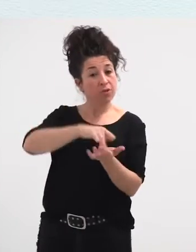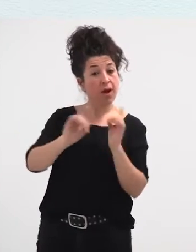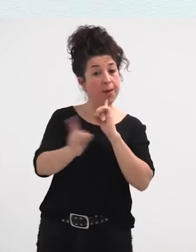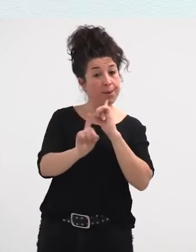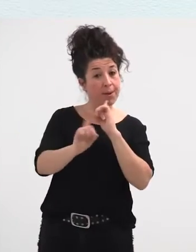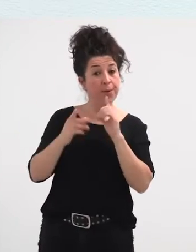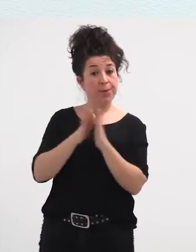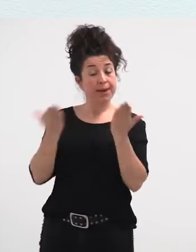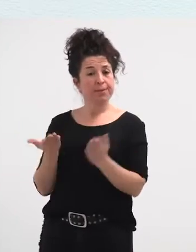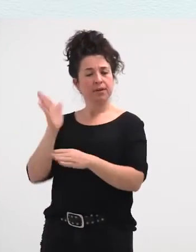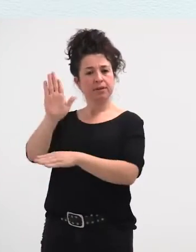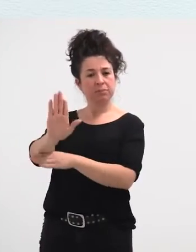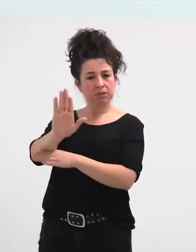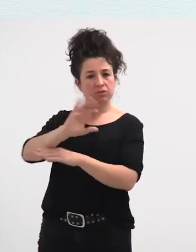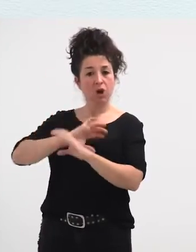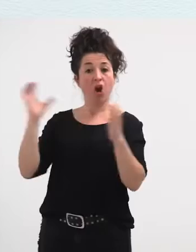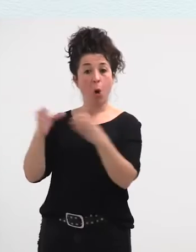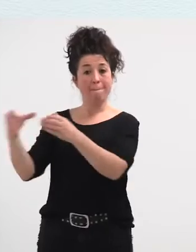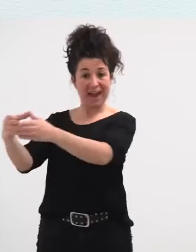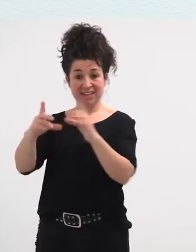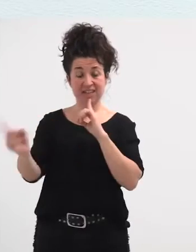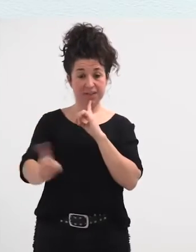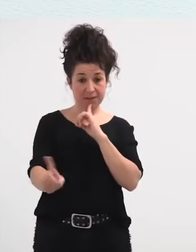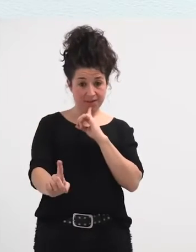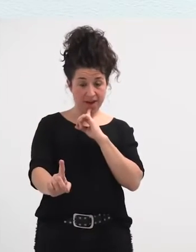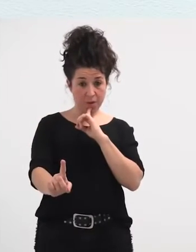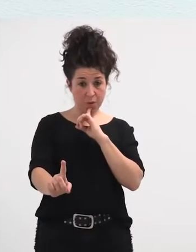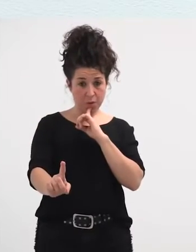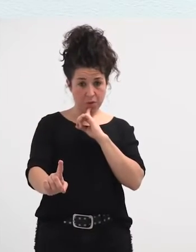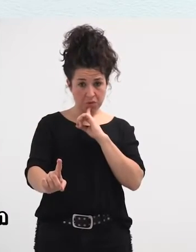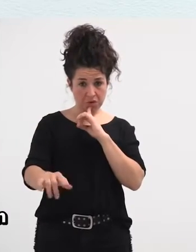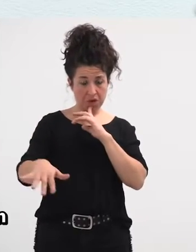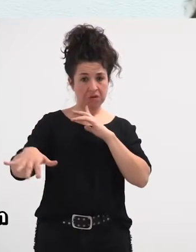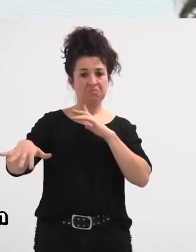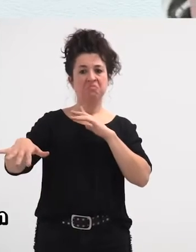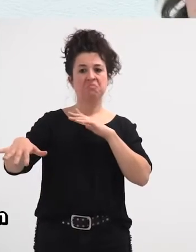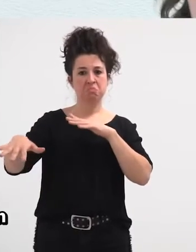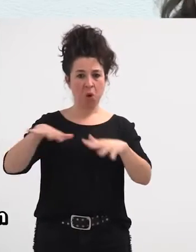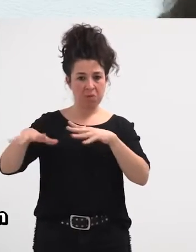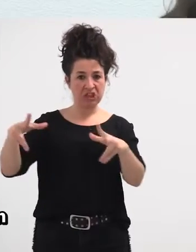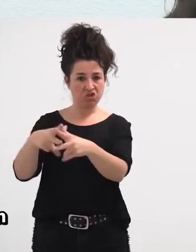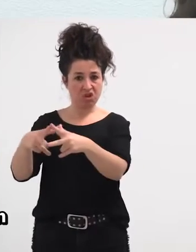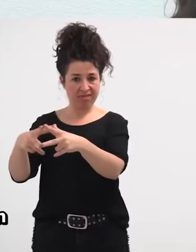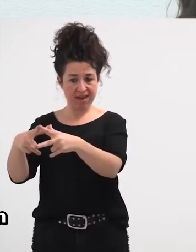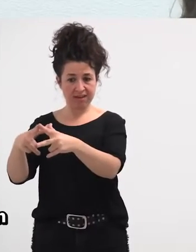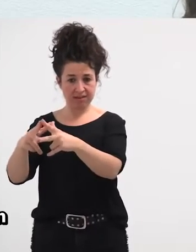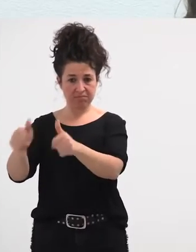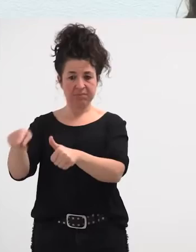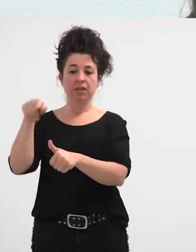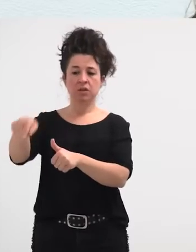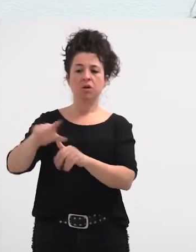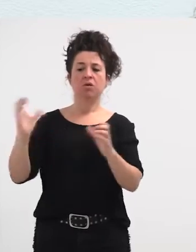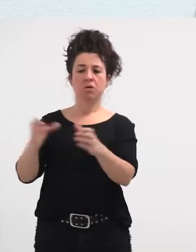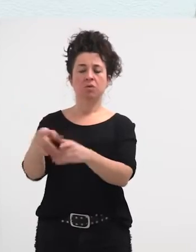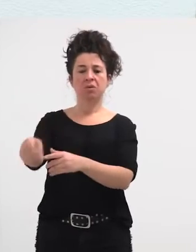jende bat egon zen, eta konparsak dira, herrimugimenduetatik datoz, eta konparsatako jende bat egon zen, esan zuena